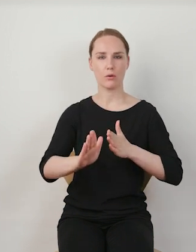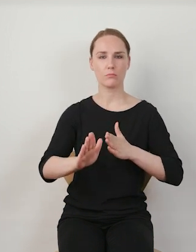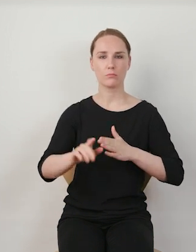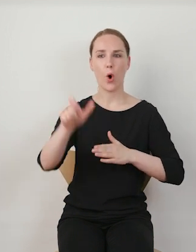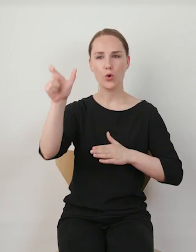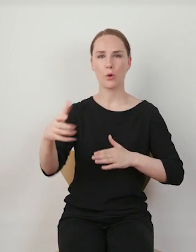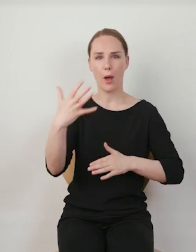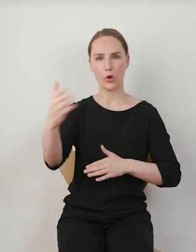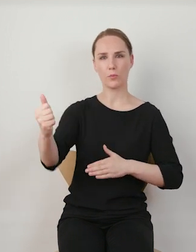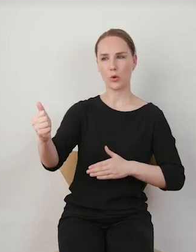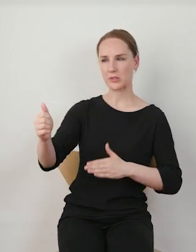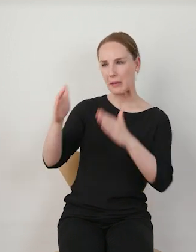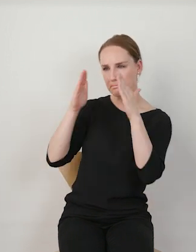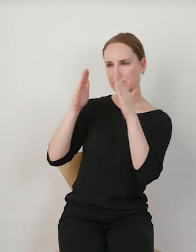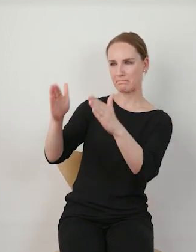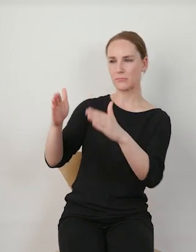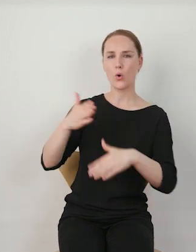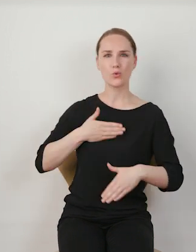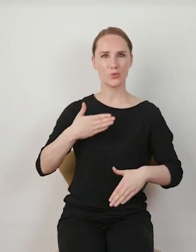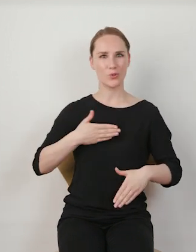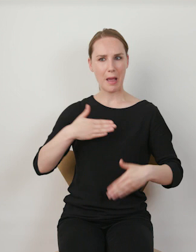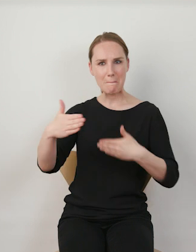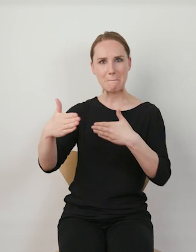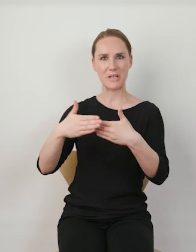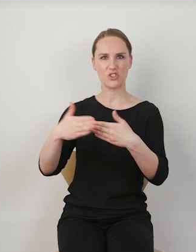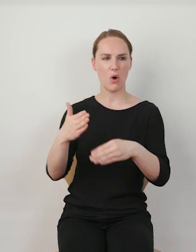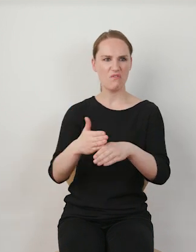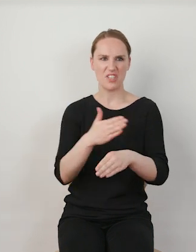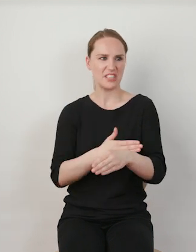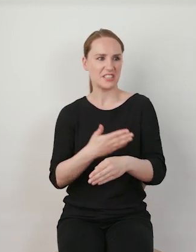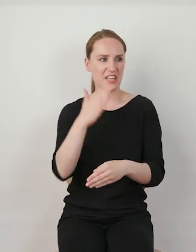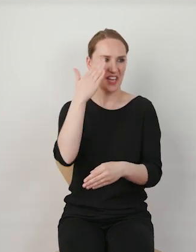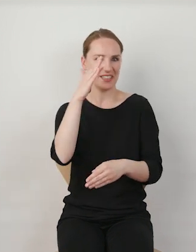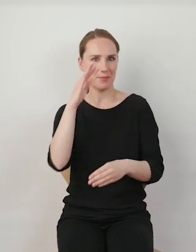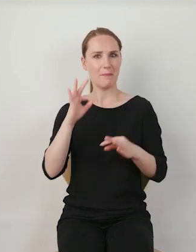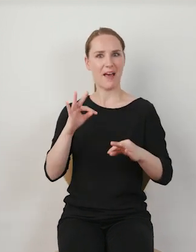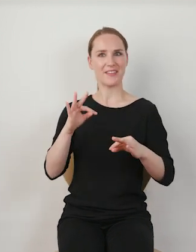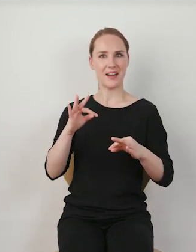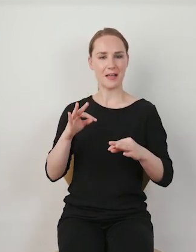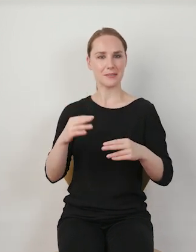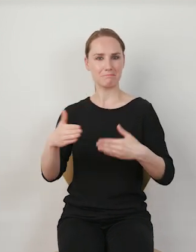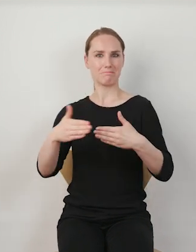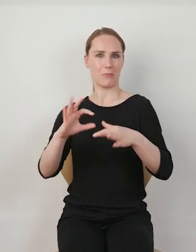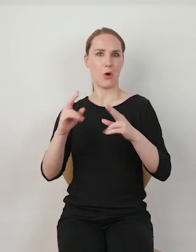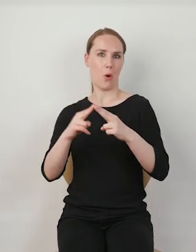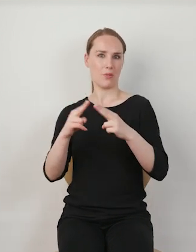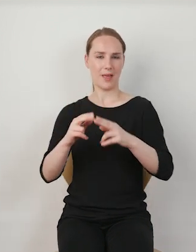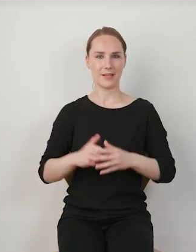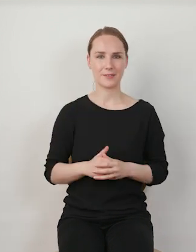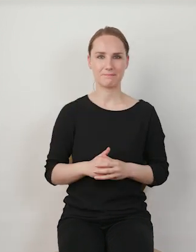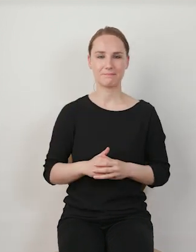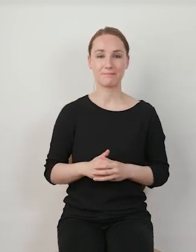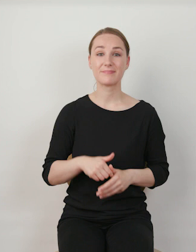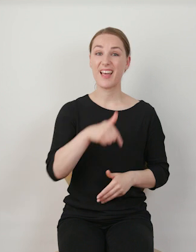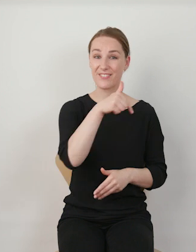odbiorcy tak, czujemy jakby bliskość z osobą, która wcześniej była dla nas niedostępna. Więc możemy powiedzieć, że